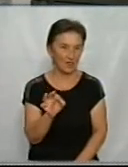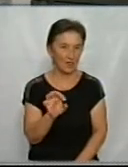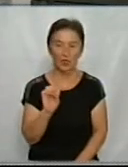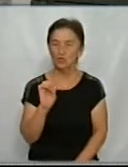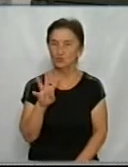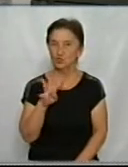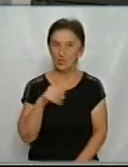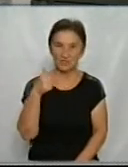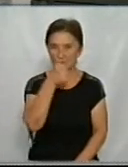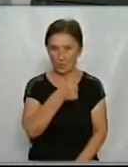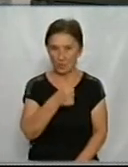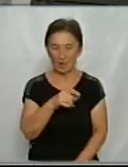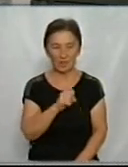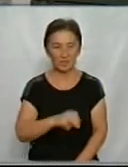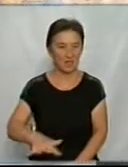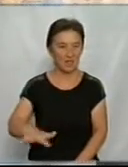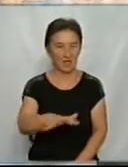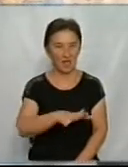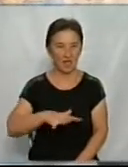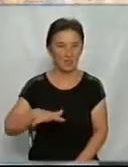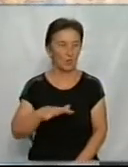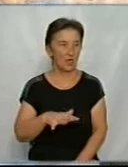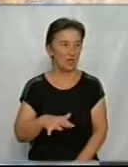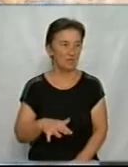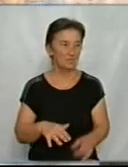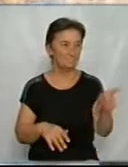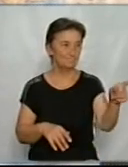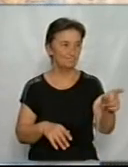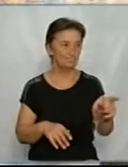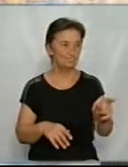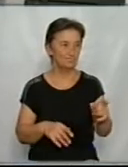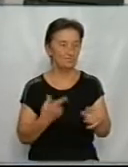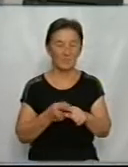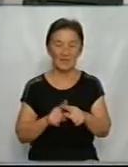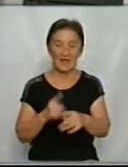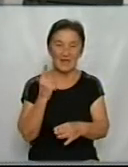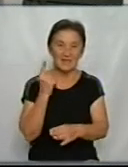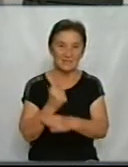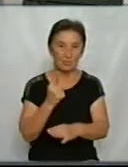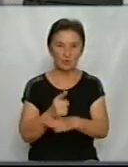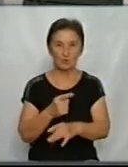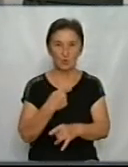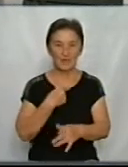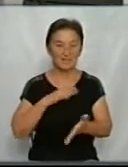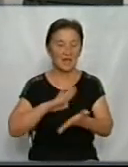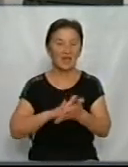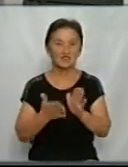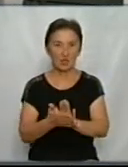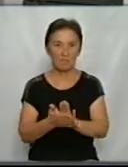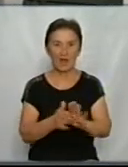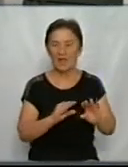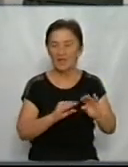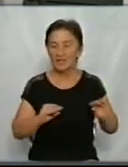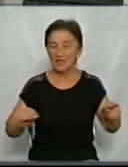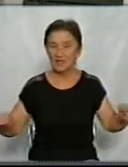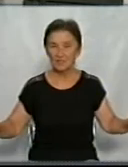року також на території аеропорту. Це снаряди, які заборонені, коли в нас режим тиші. От кажуть, що не